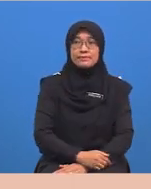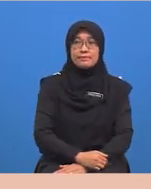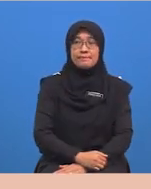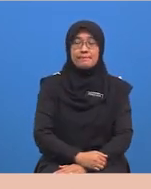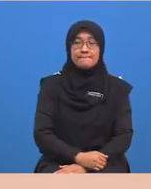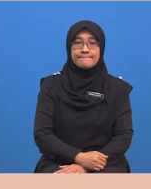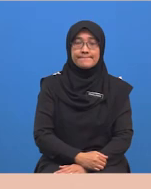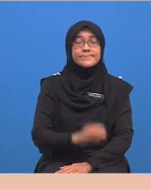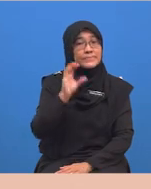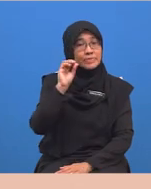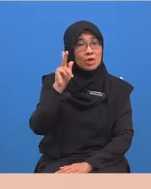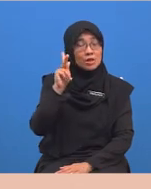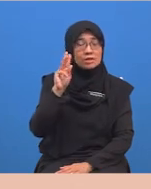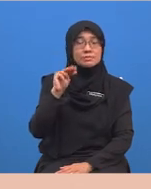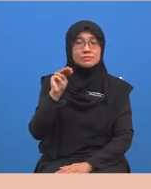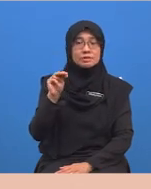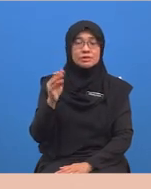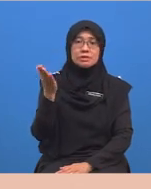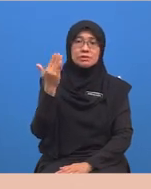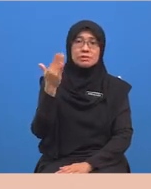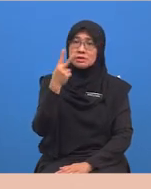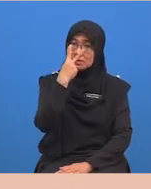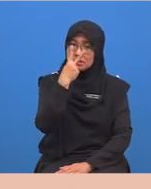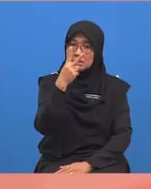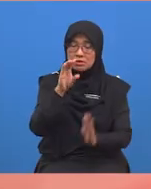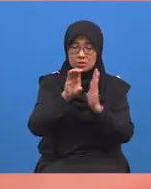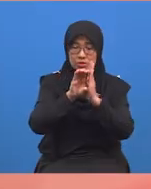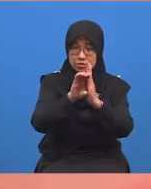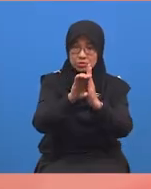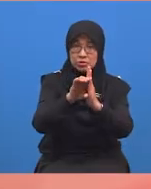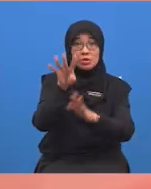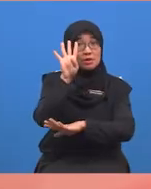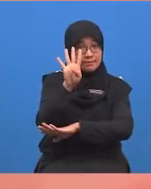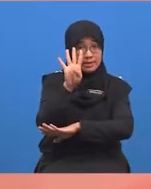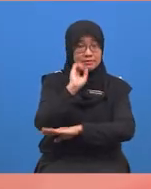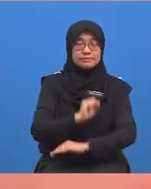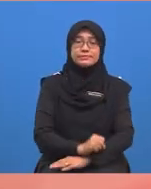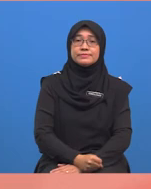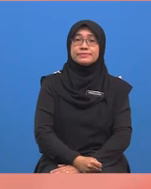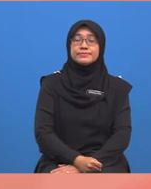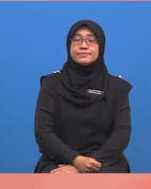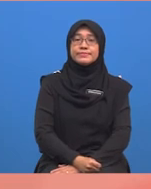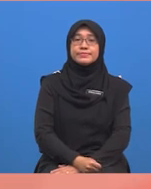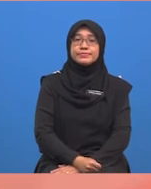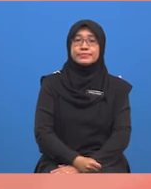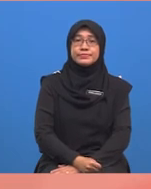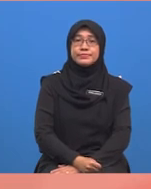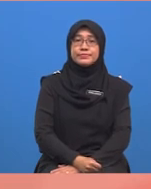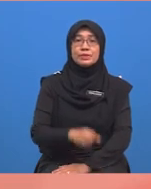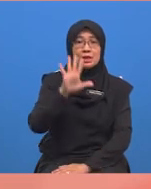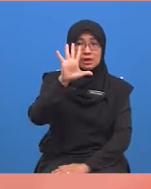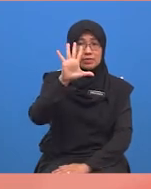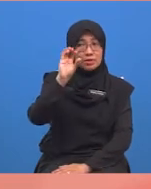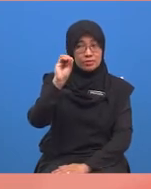Baiklah murid-murid, jom kita lihat contoh keempat berikut. Lima puluh